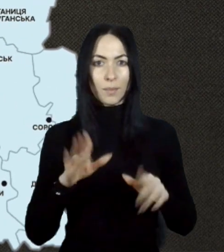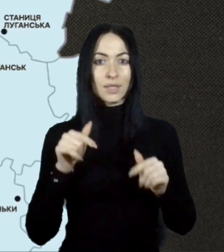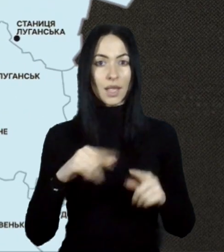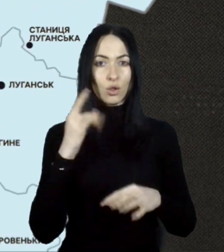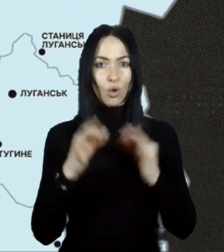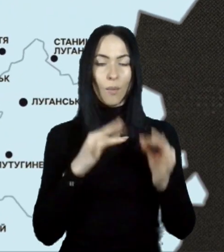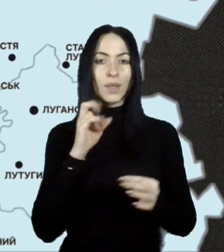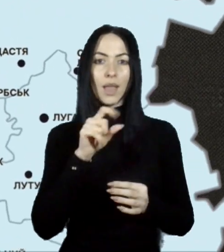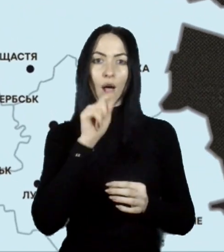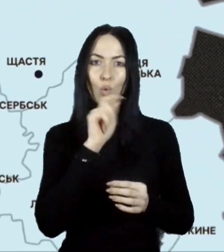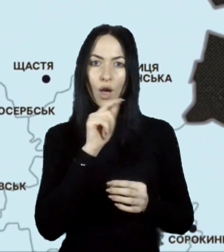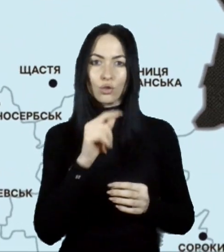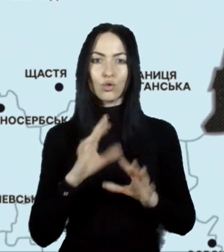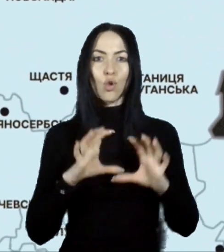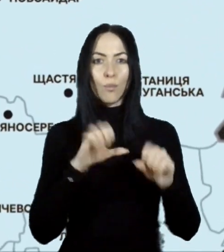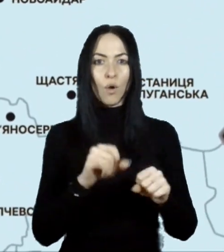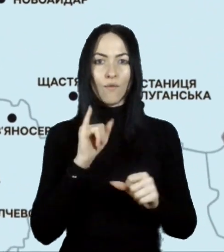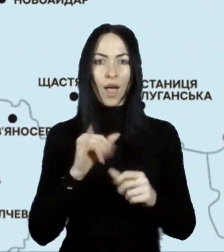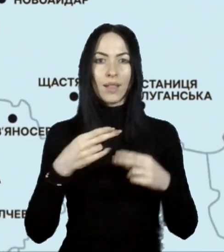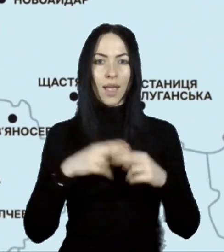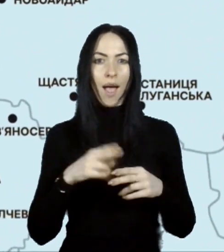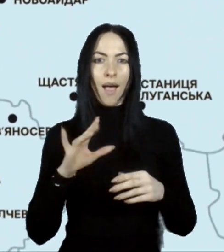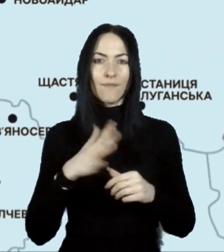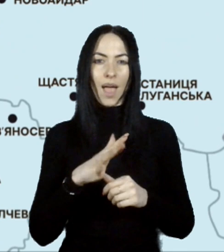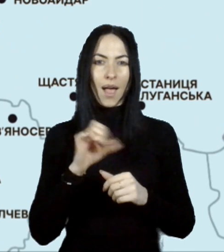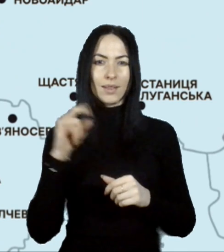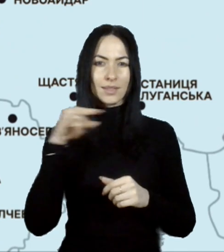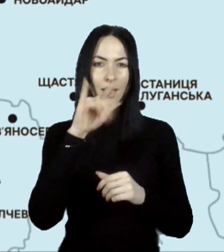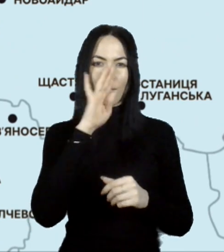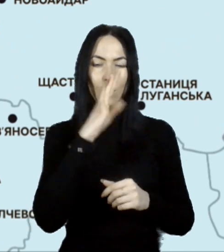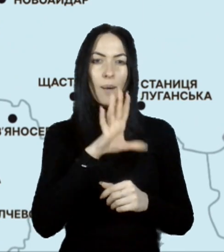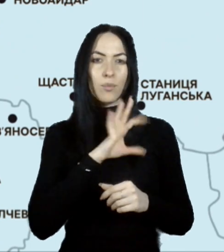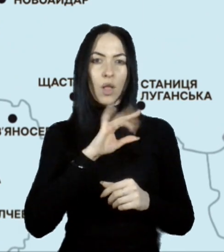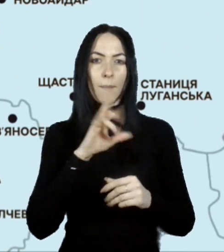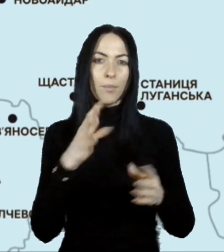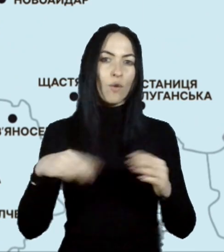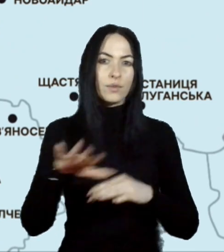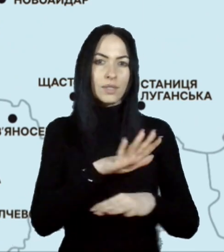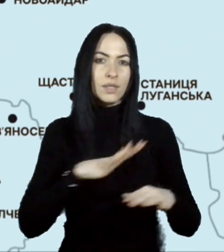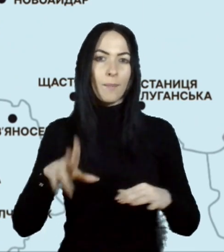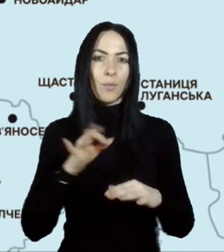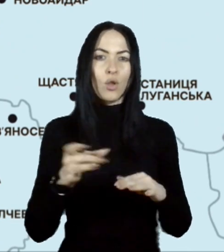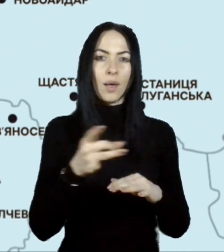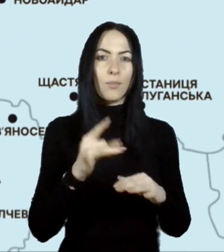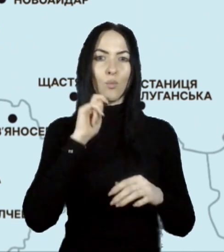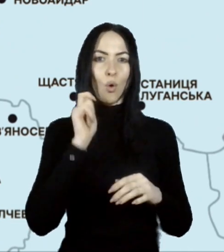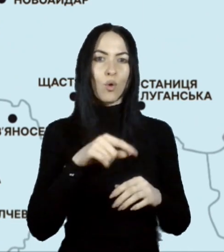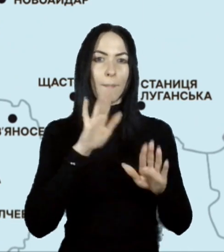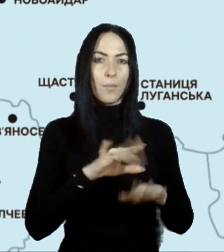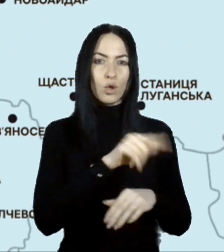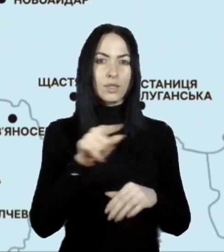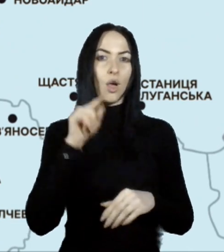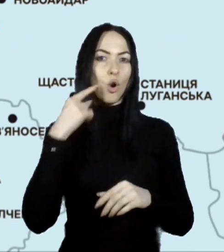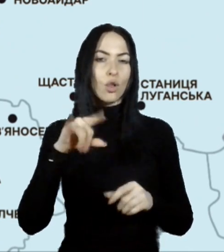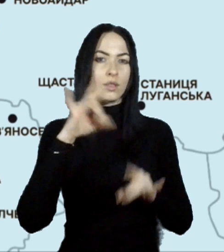штурмуває тактична авіація ворога, була задіяна по всій лінії фронту. По українських позиціях та населених пунктах росіяни випустили 537